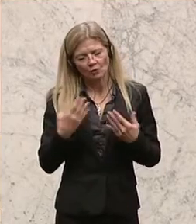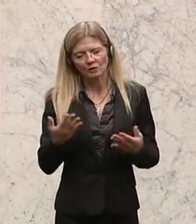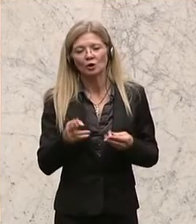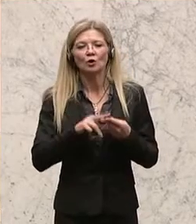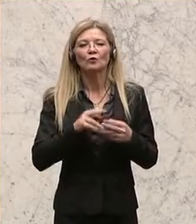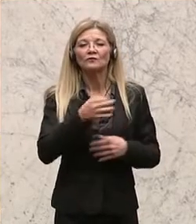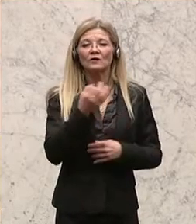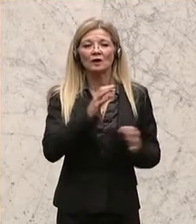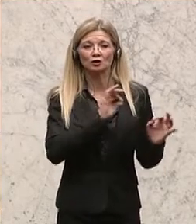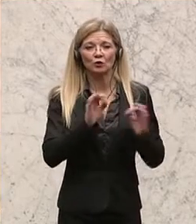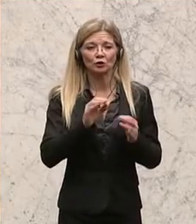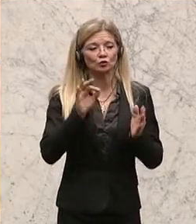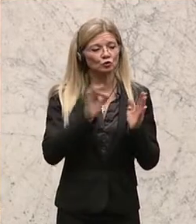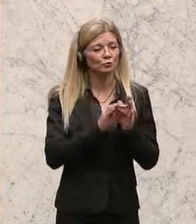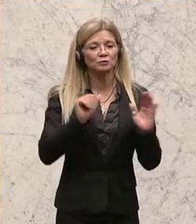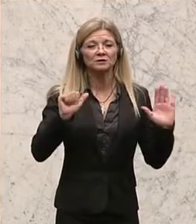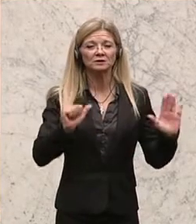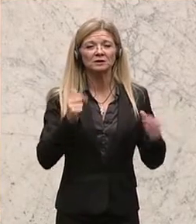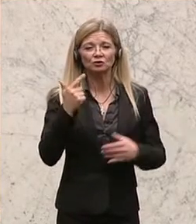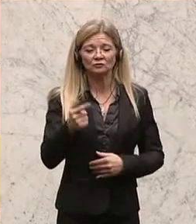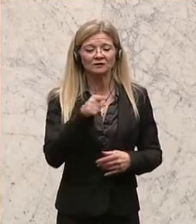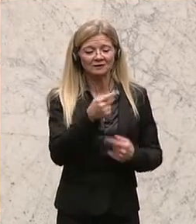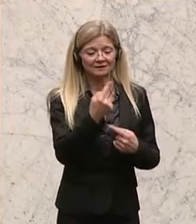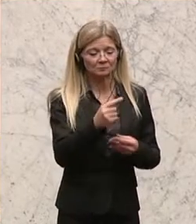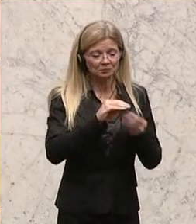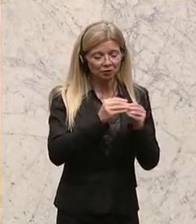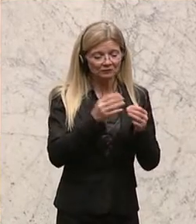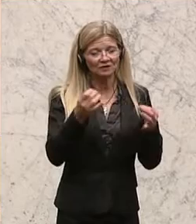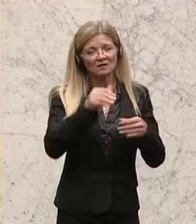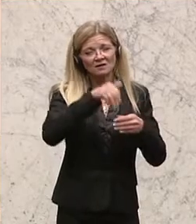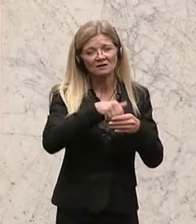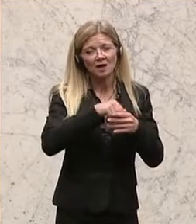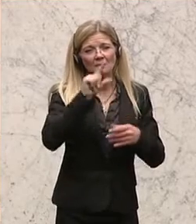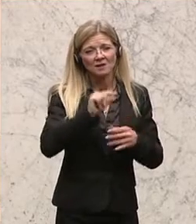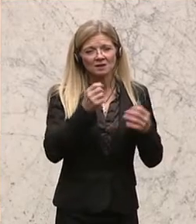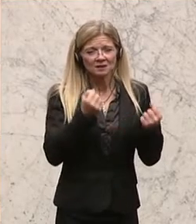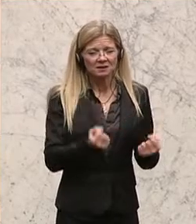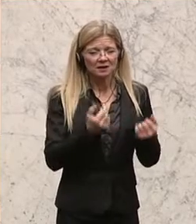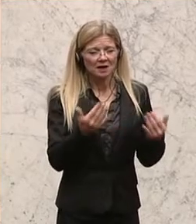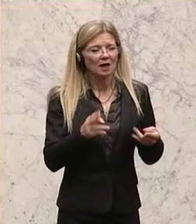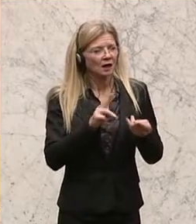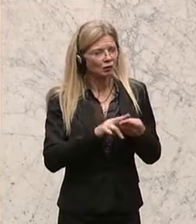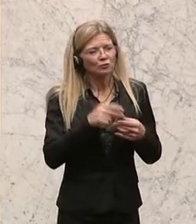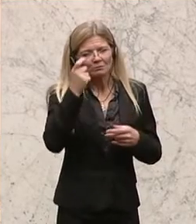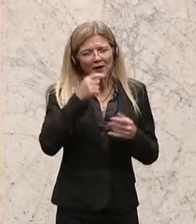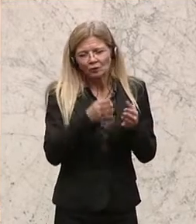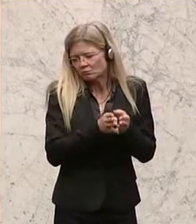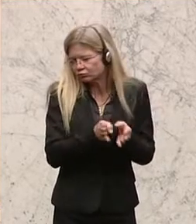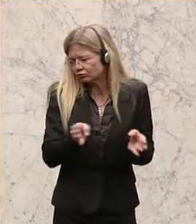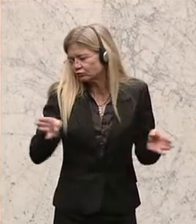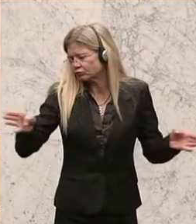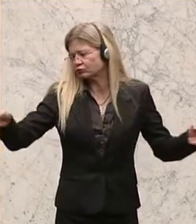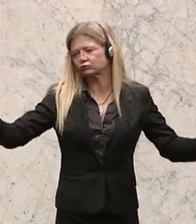mit der Mindestsicherung beschäftigt und wo ja die Meinungen sehr stark auseinandergehen.